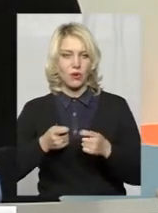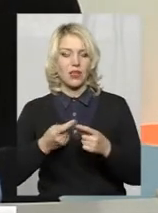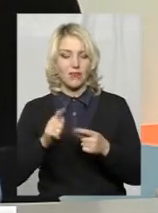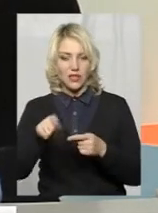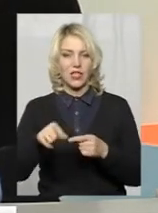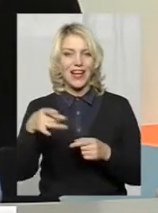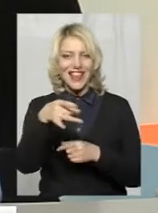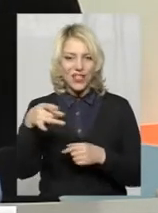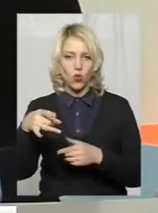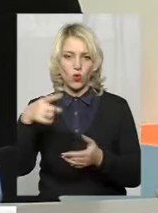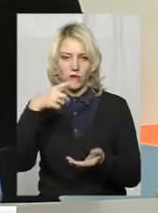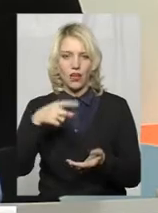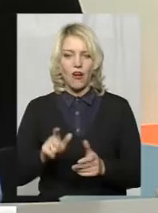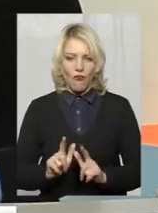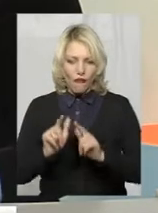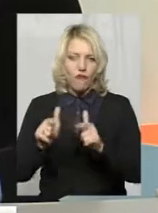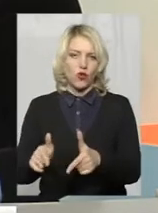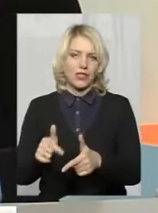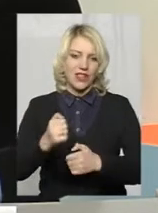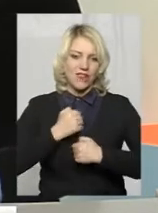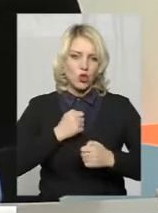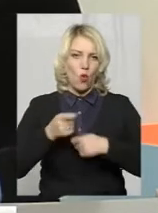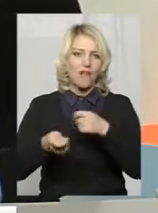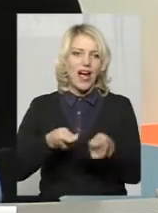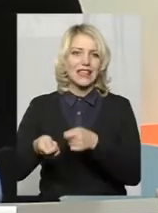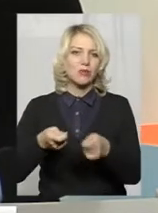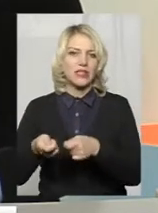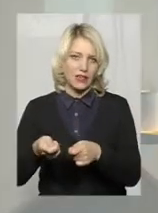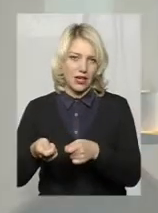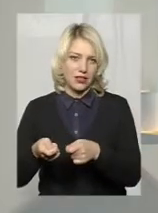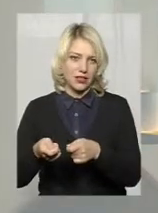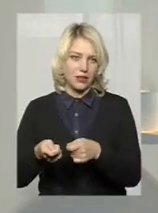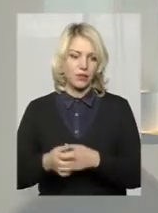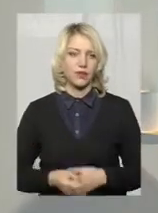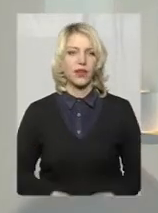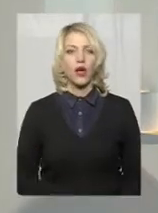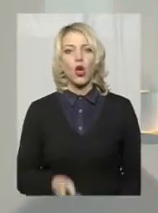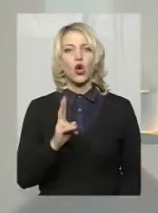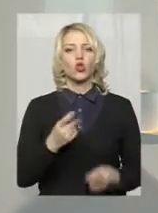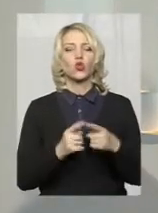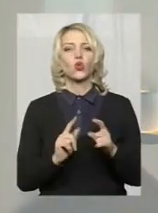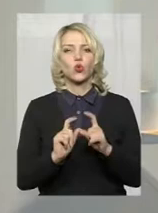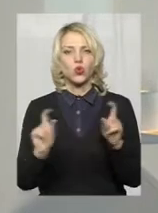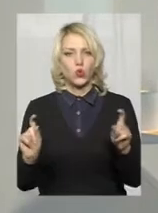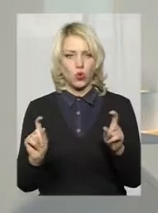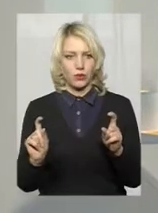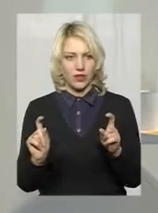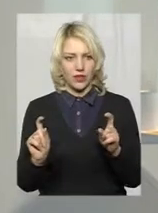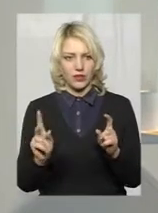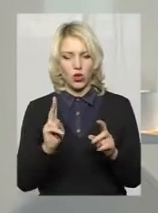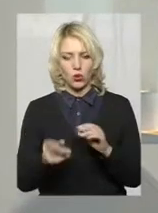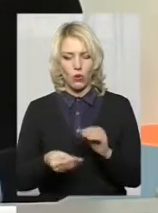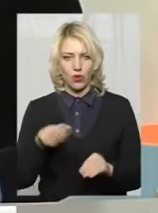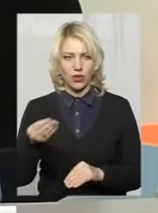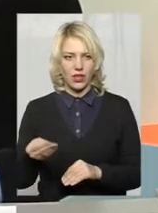вводиться конкретна військова адміністрація в тому чи іншому адміністративному пункті. А хто той суб'єкт, що подає?